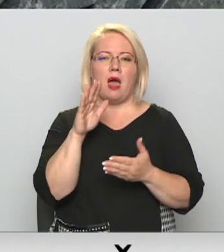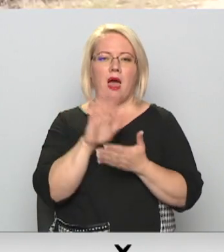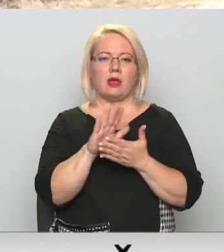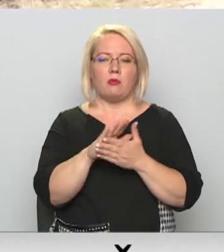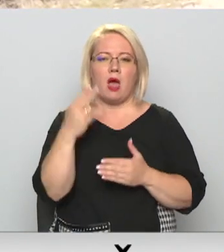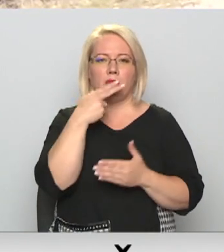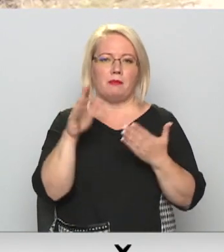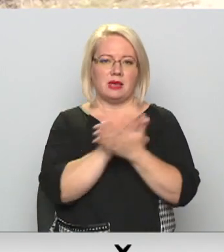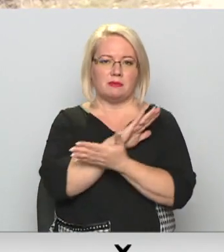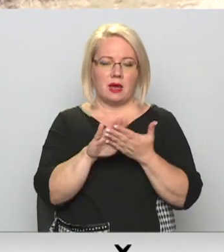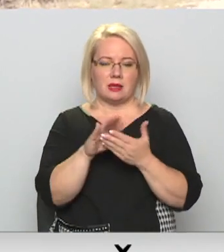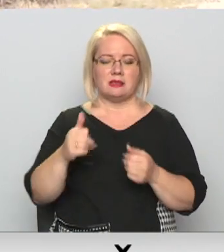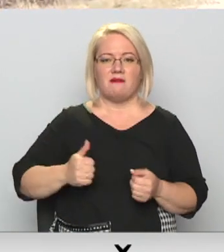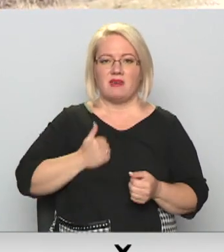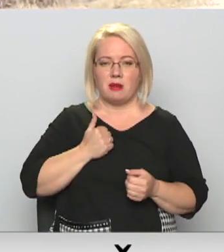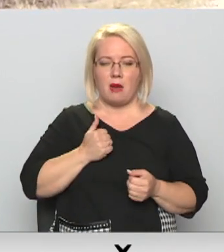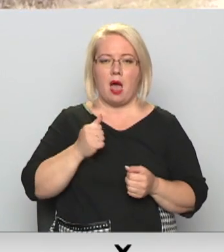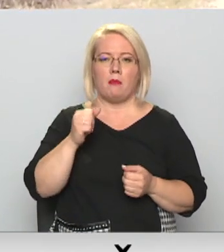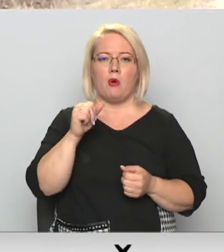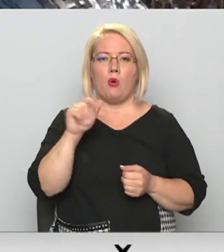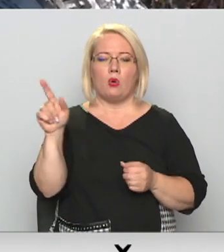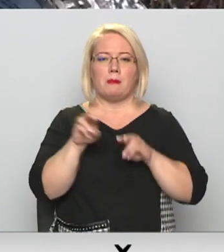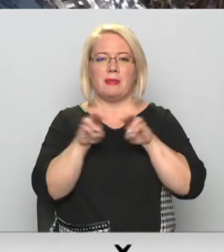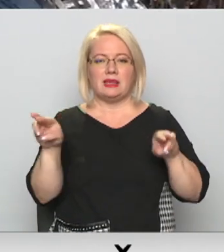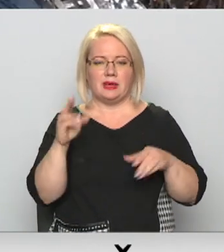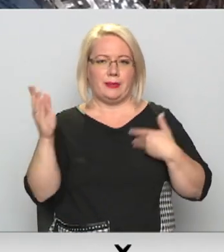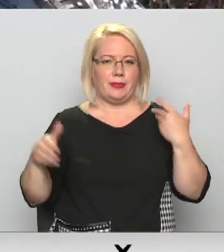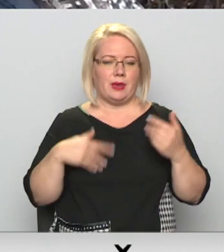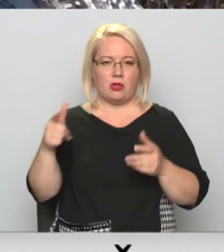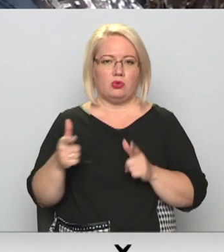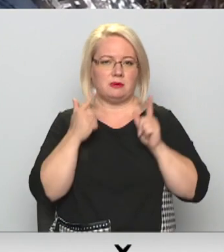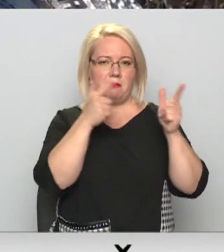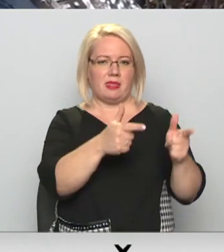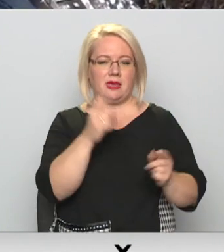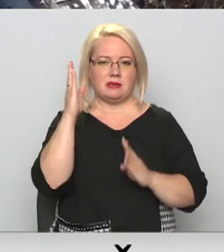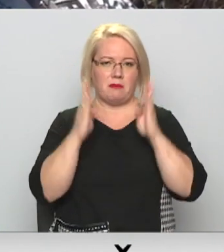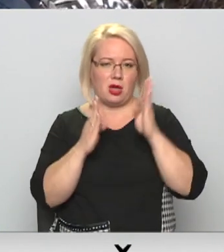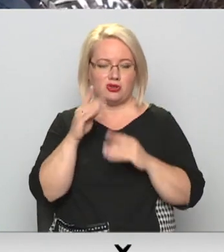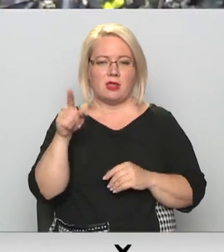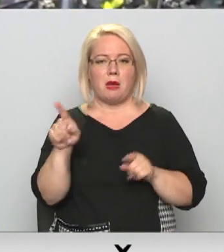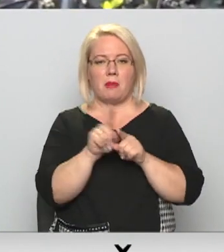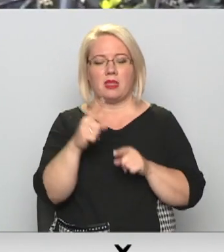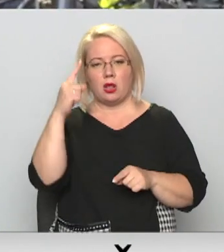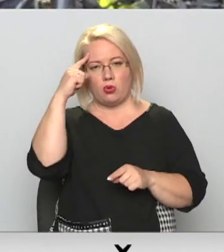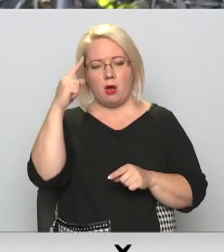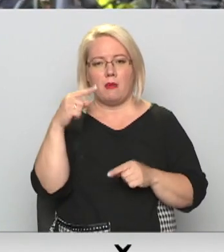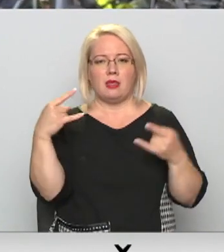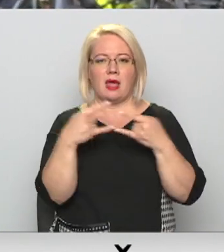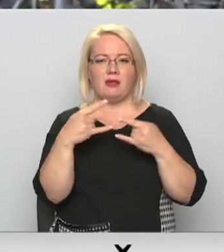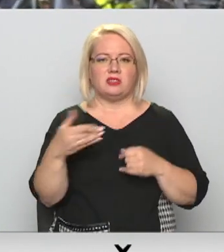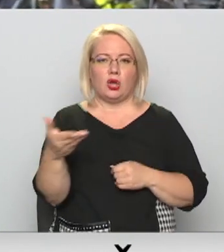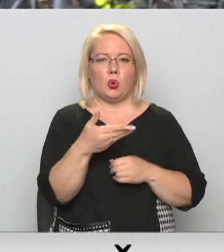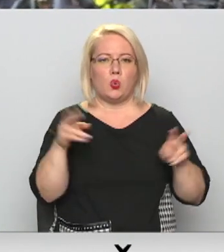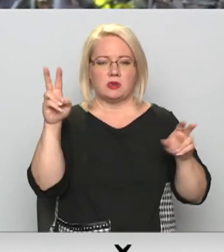riepas bez maksas, uzņēmumiem un arī varam ir bažas, ka tās tiks izmestas mežos. Līdzīgās domās ir arī TV Kurzem aptaujātie